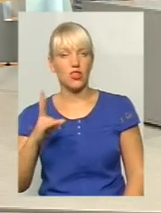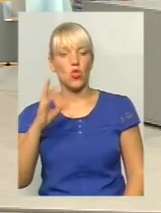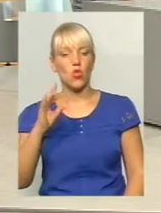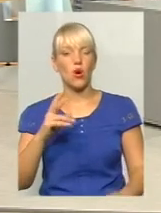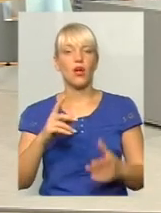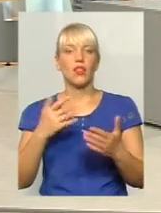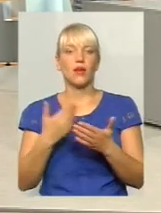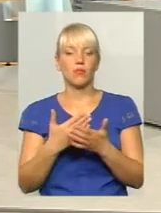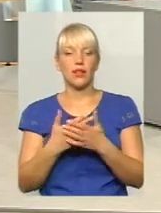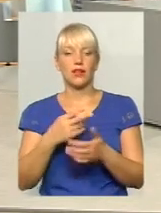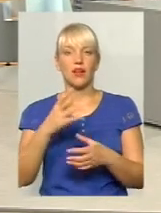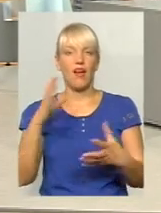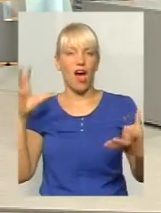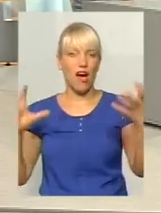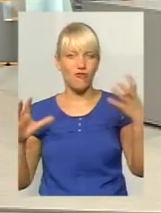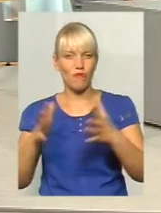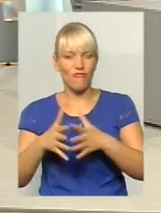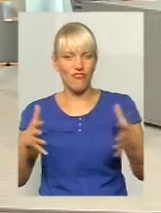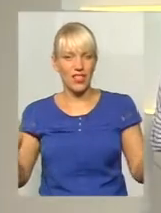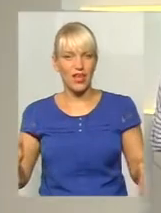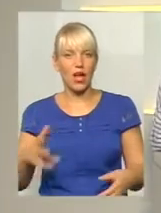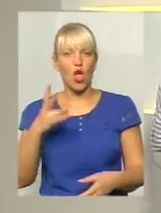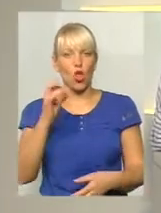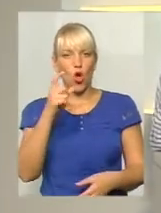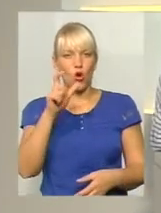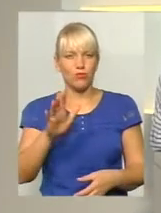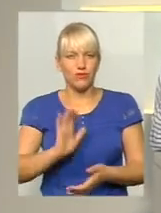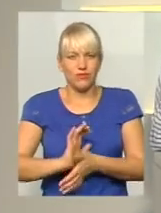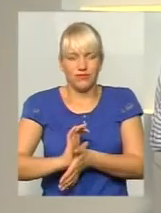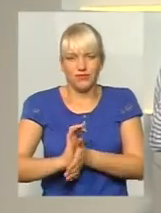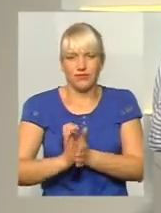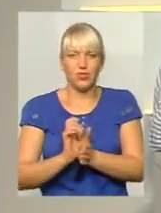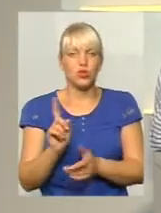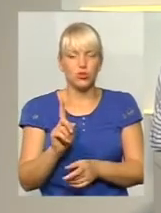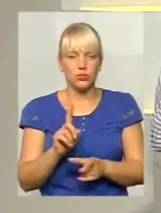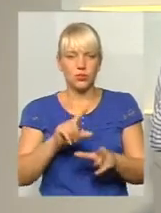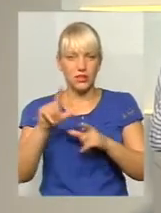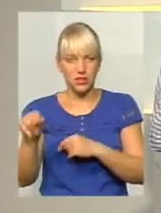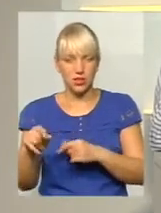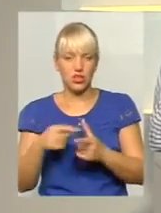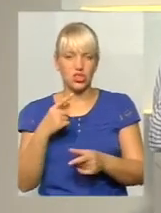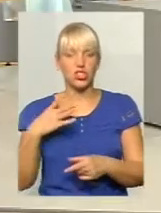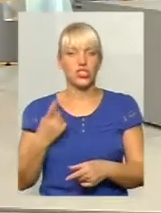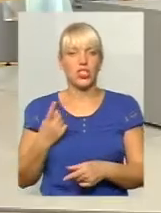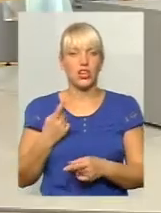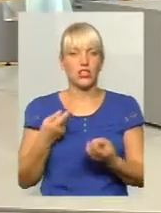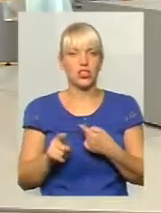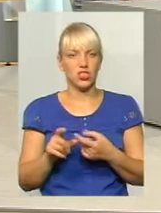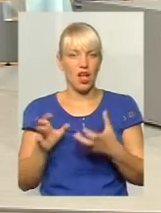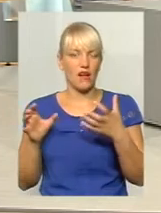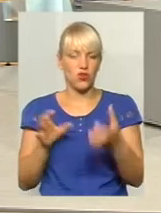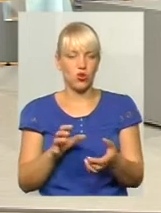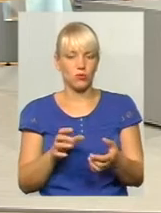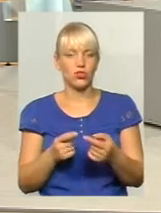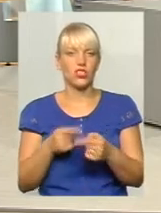великий автобус, і людині доведеться, ну, по суті, на одній нозі стояти в цьому автобусі, щоб їхати, або чекати інші через 10 хвилин. Ну,